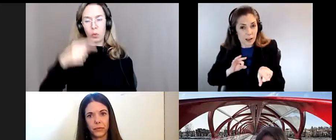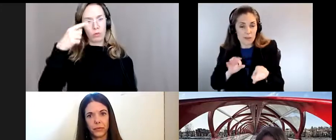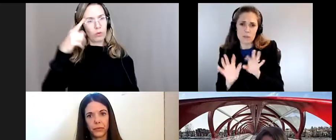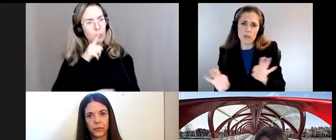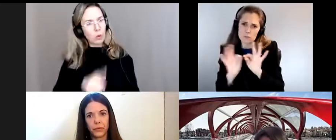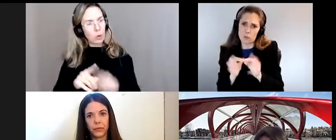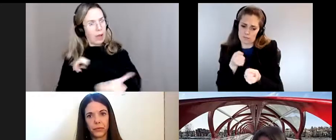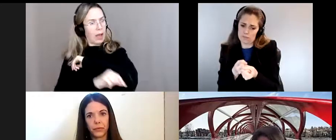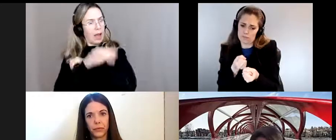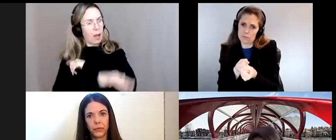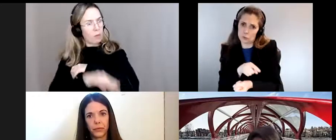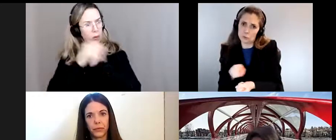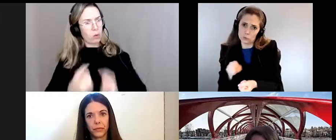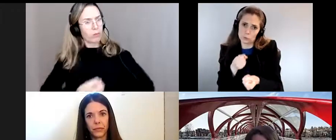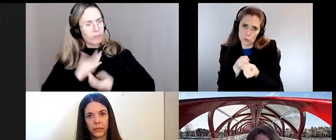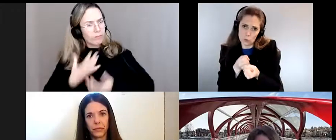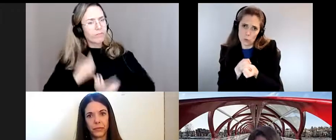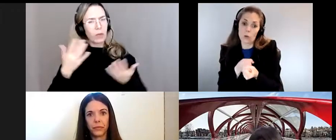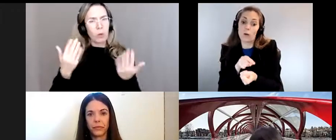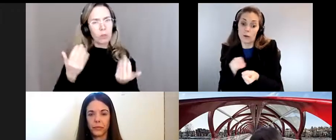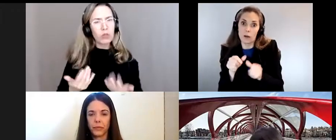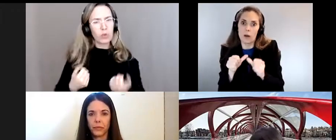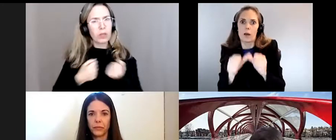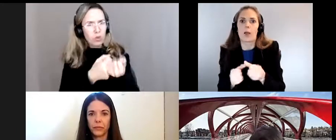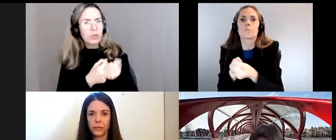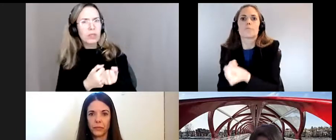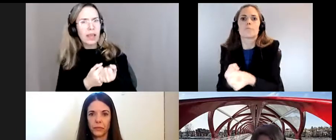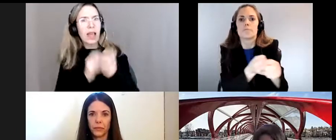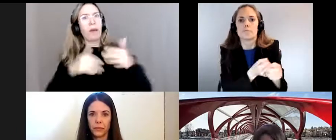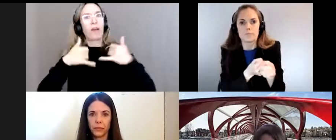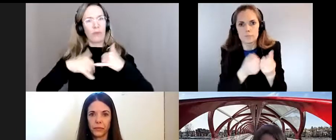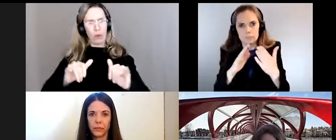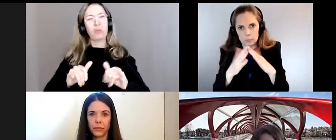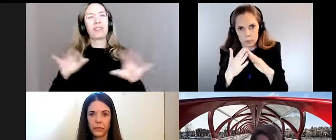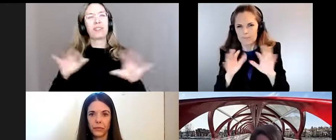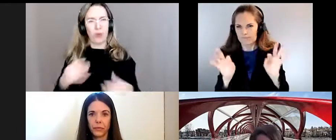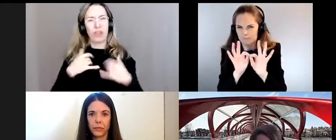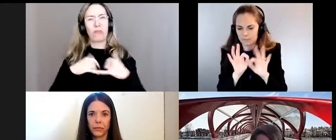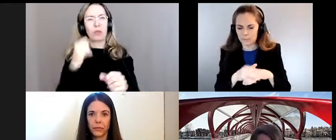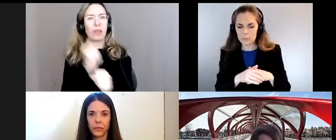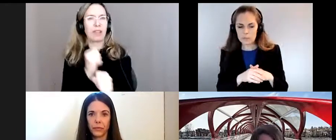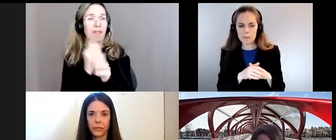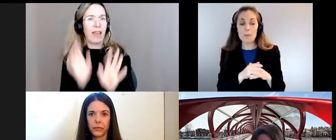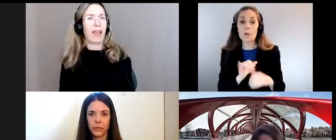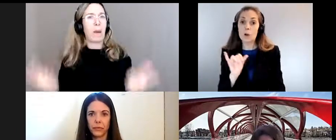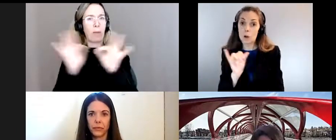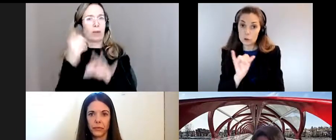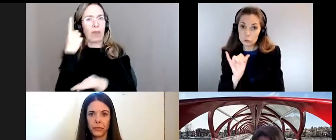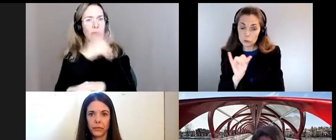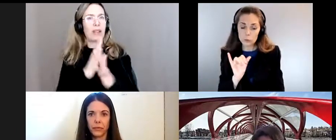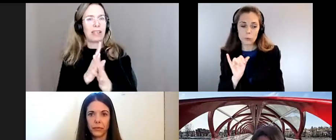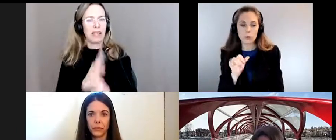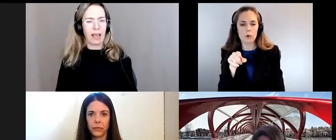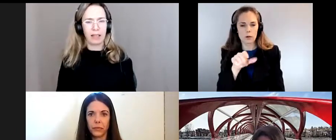ont l'occasion de parler de ventiler de recevoir du soutien pour pouvoir continuer à faire le travail important auprès des clientes